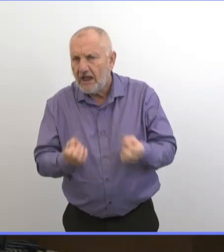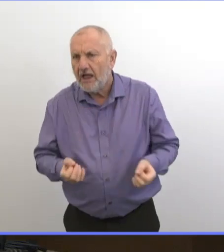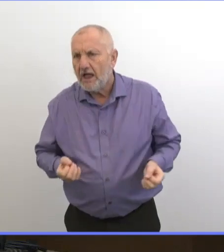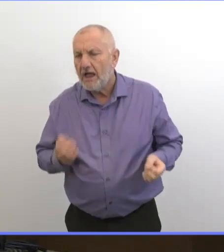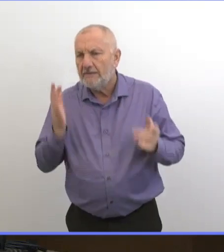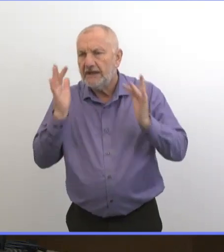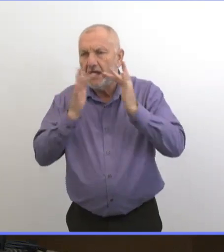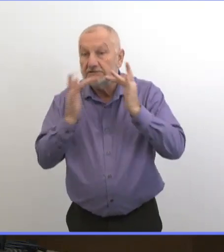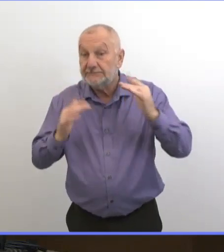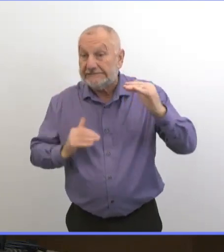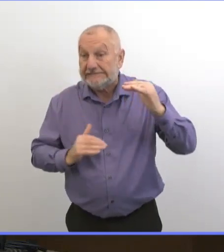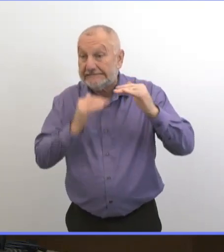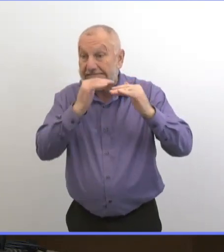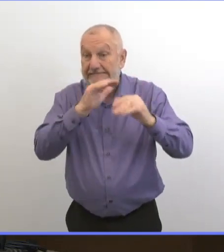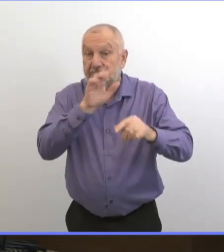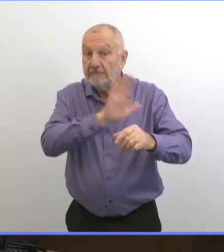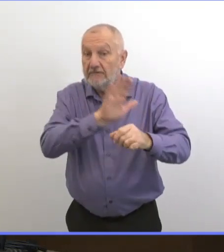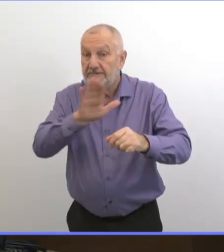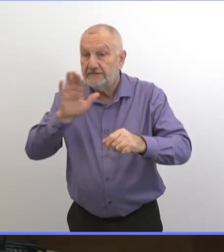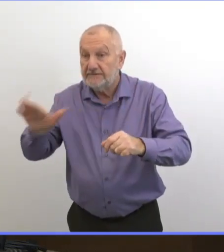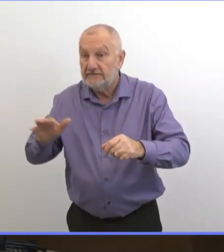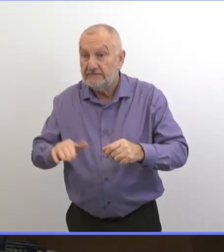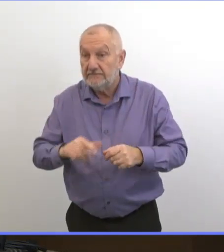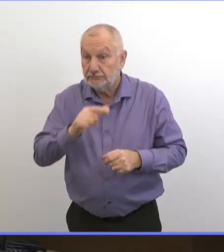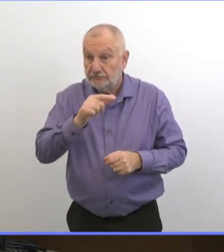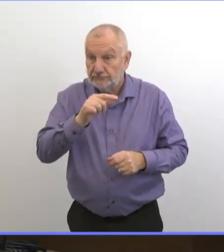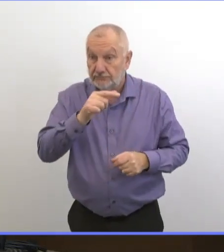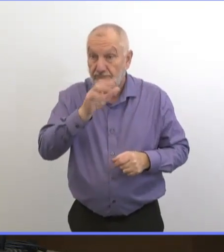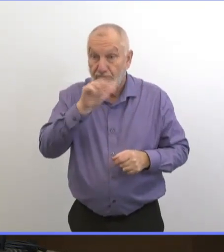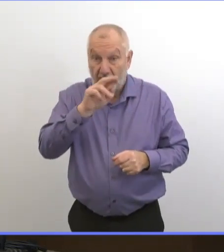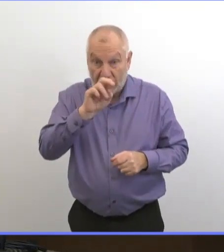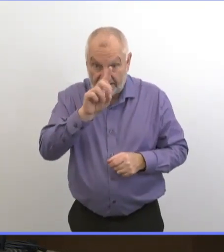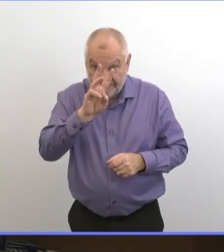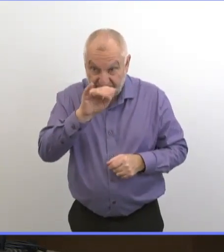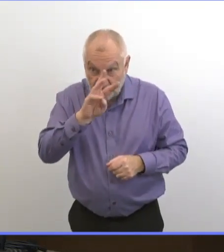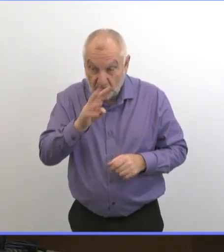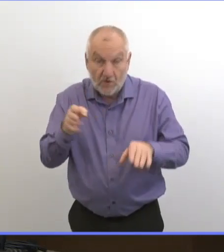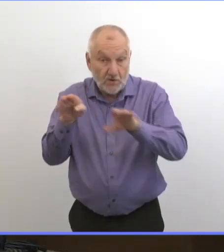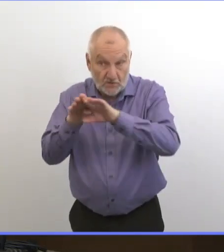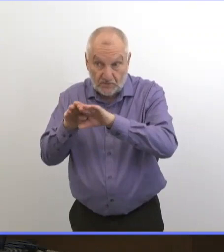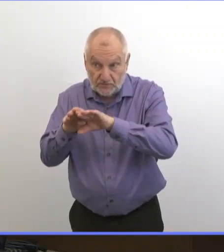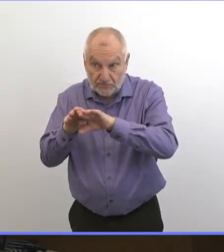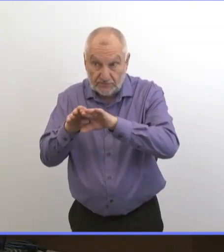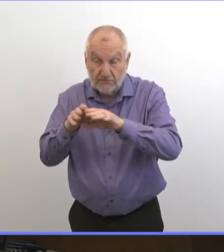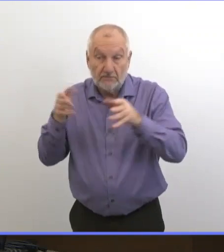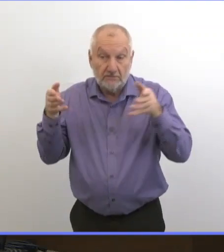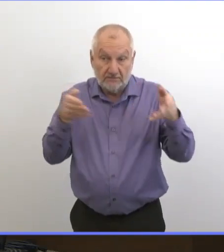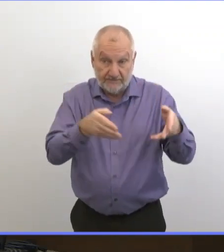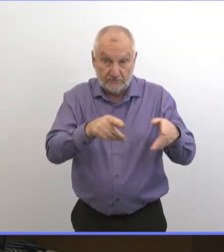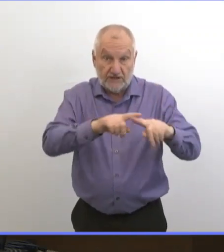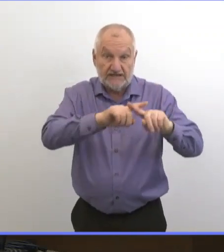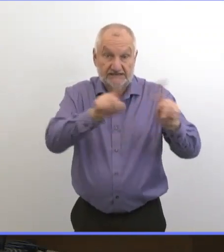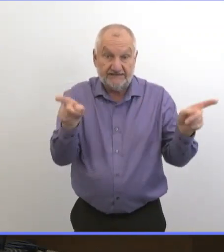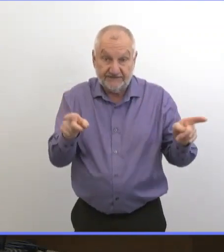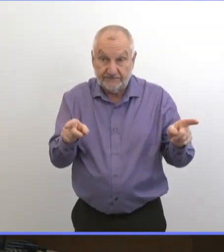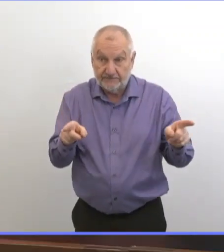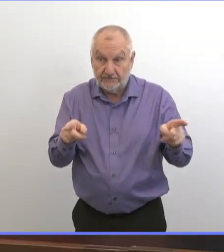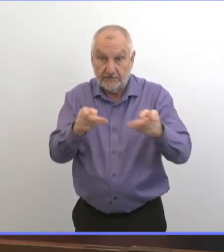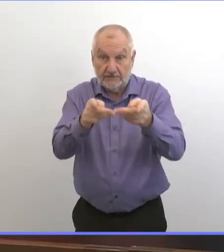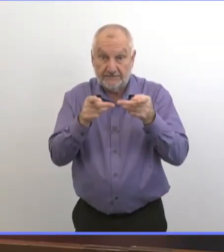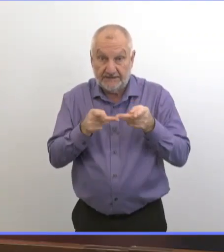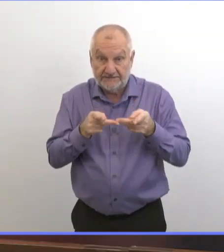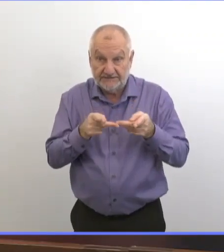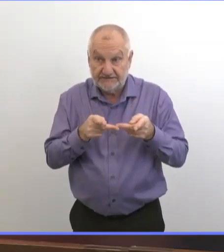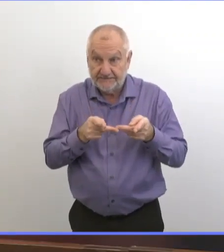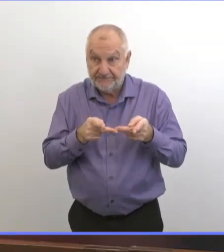d'hôpitaux sont au bord du gouffre quand les soins d